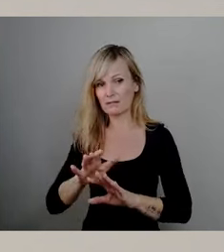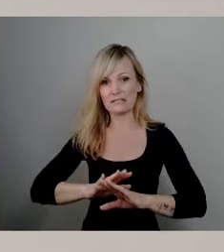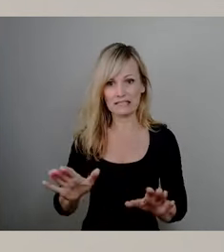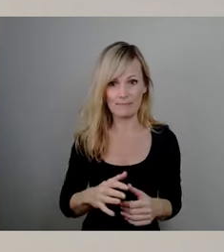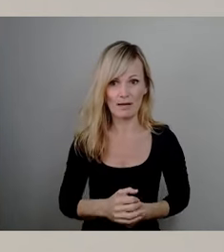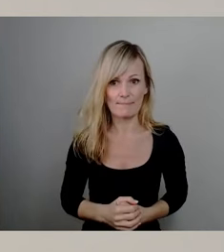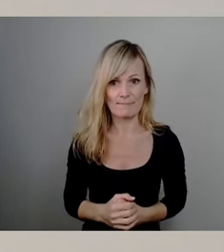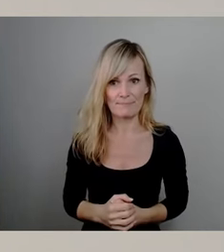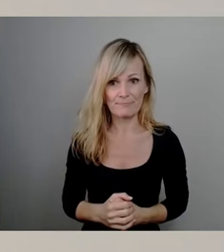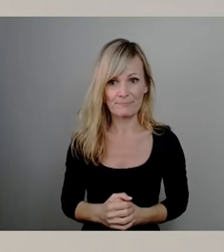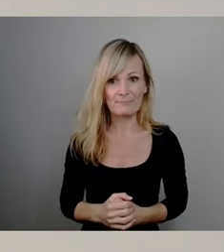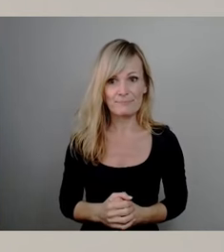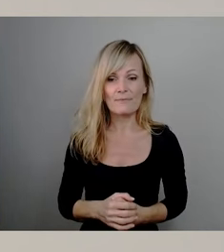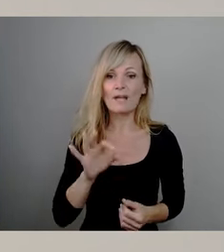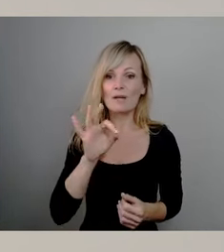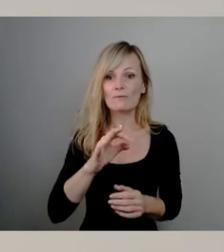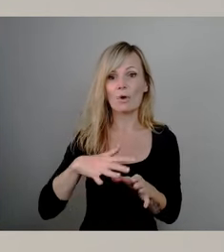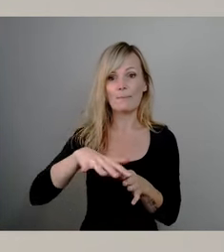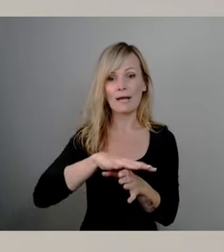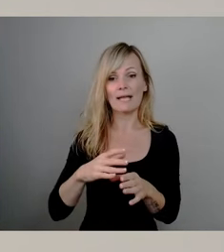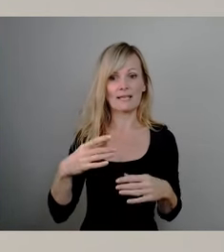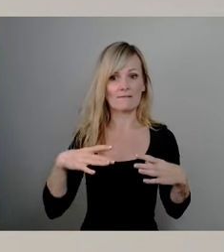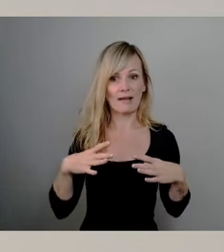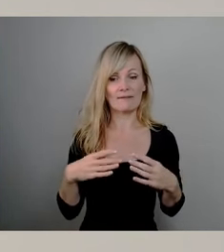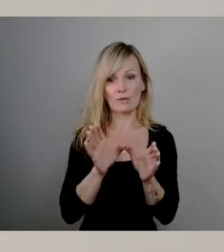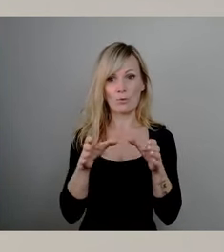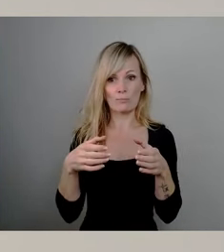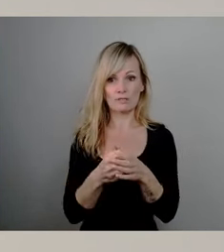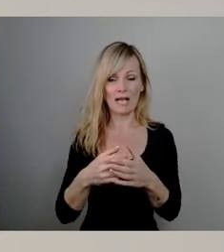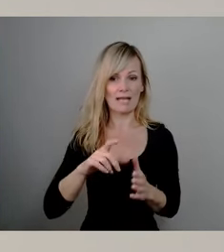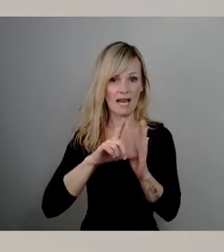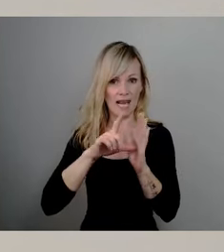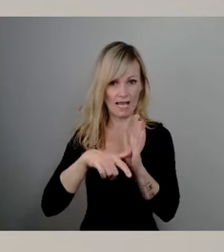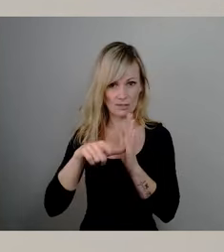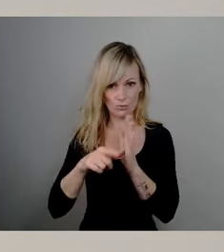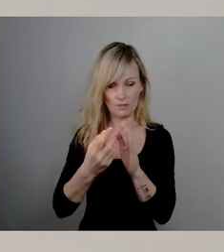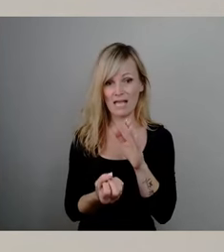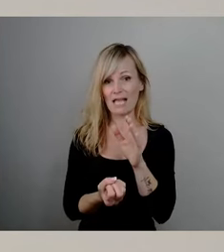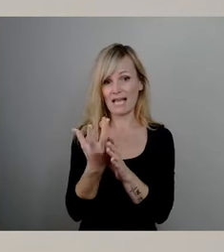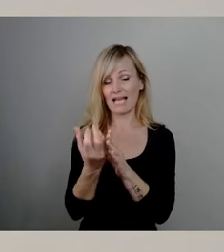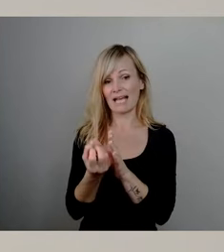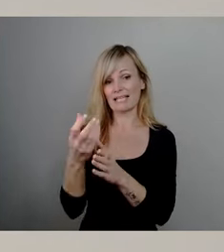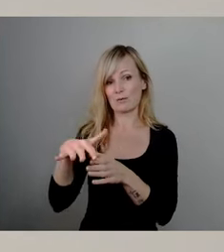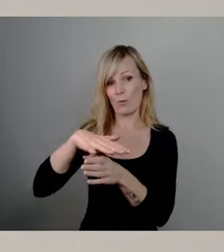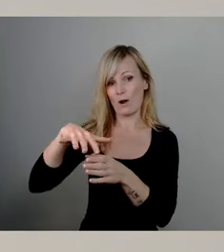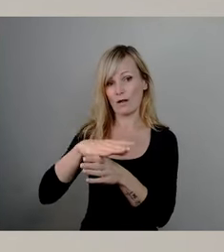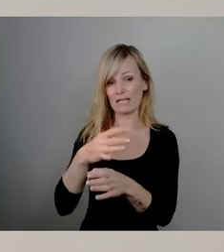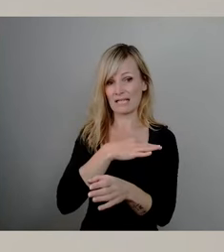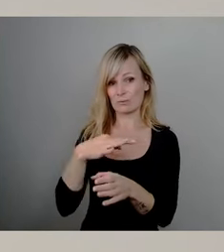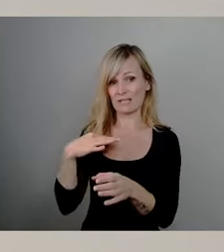Bereich der freiwilligen kommunalen Leistungen im Ressort des Gesundheitsamtes